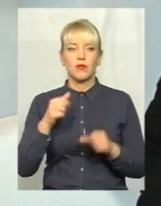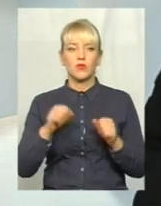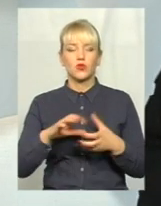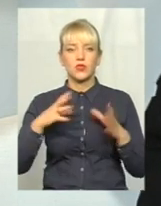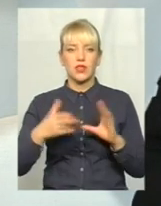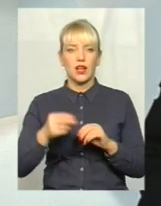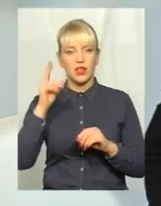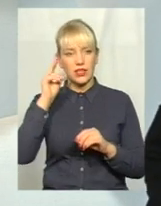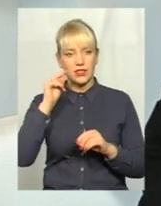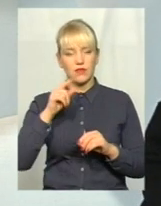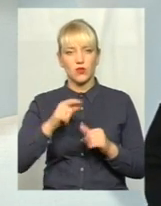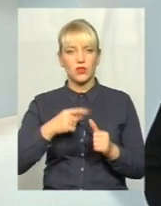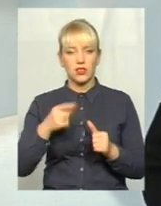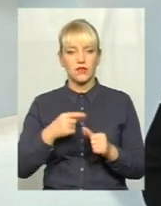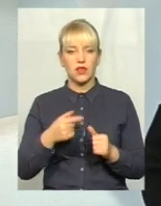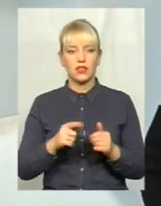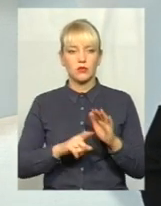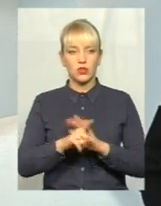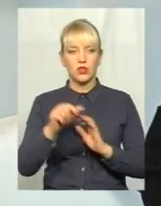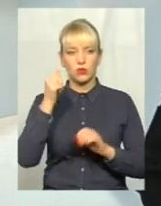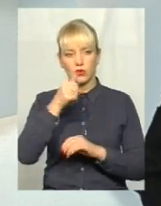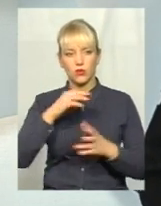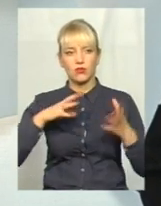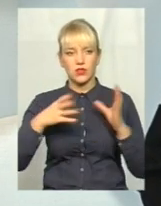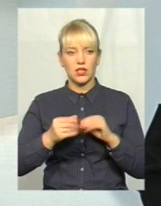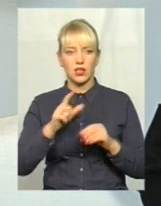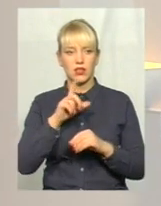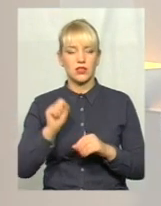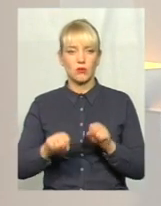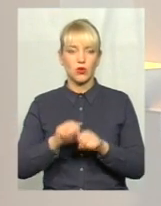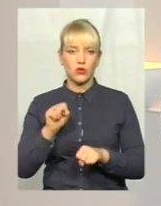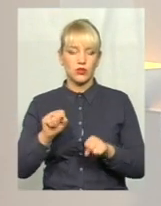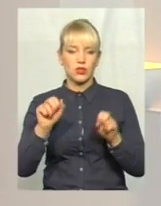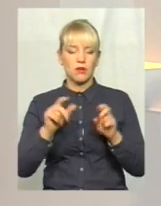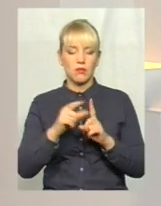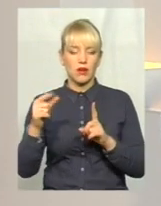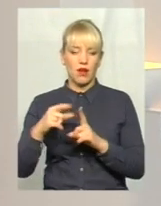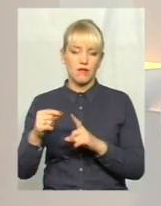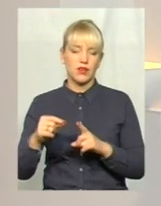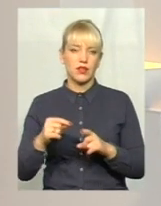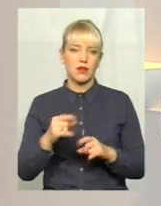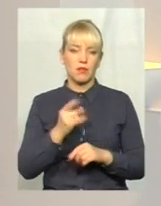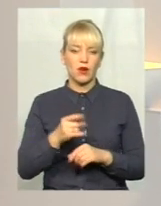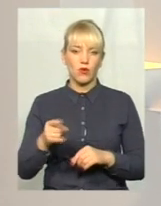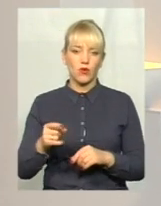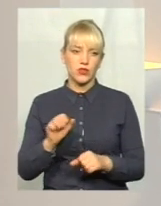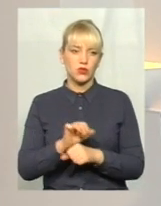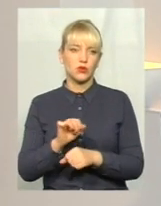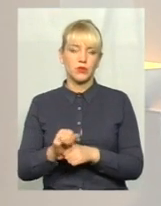цифру назвати. Давайте. з початку року, взагалі, за порушення правил парковки, зупинки, стоянки складено